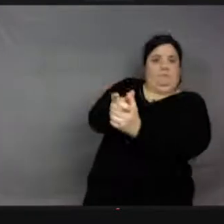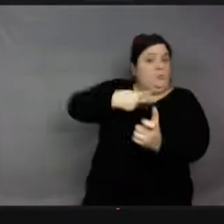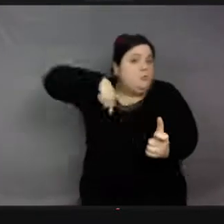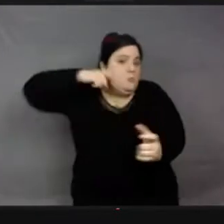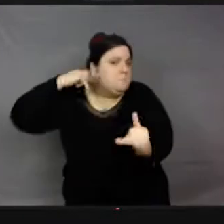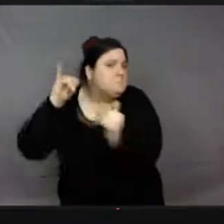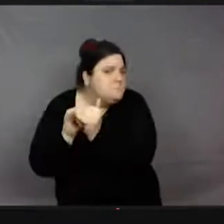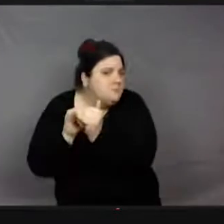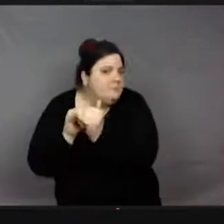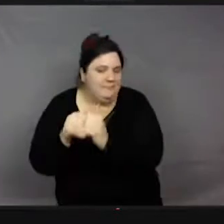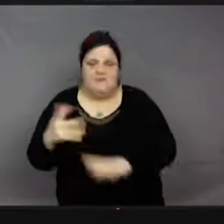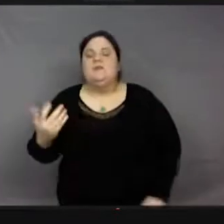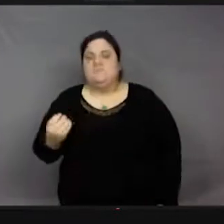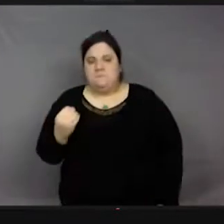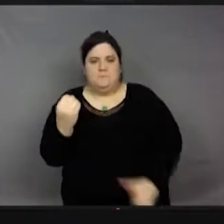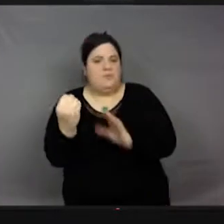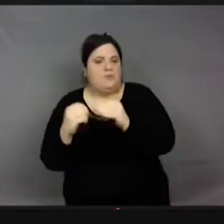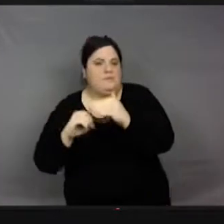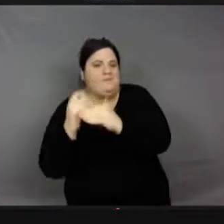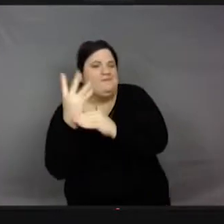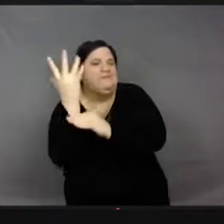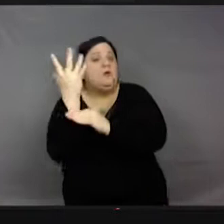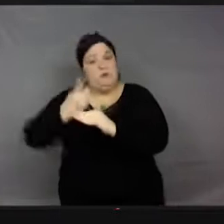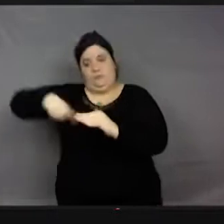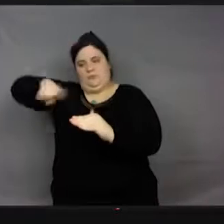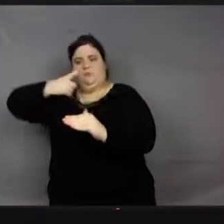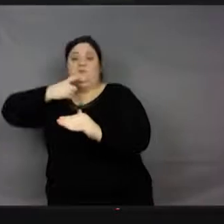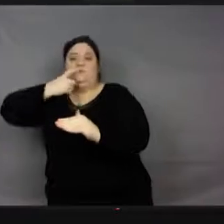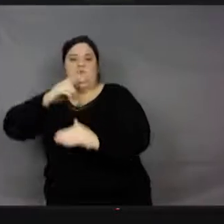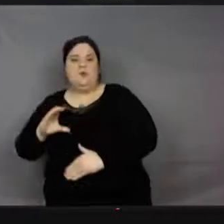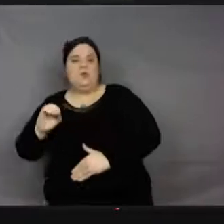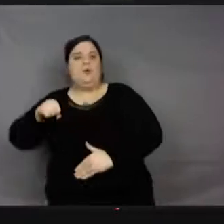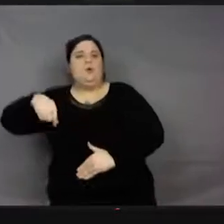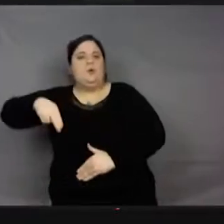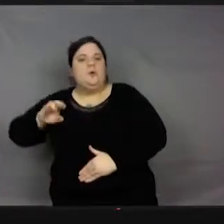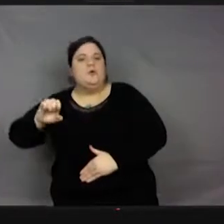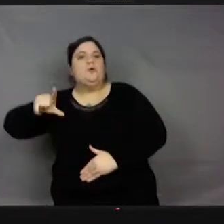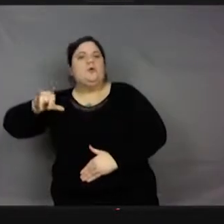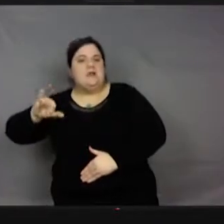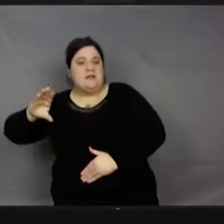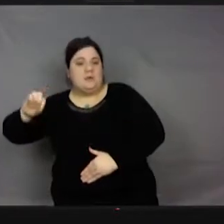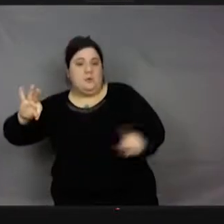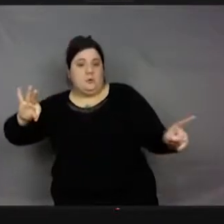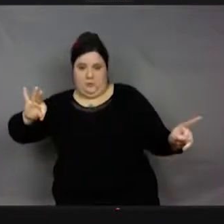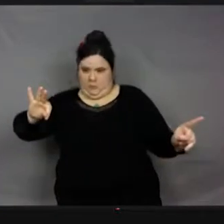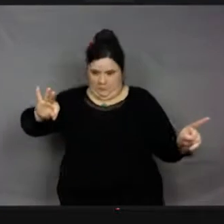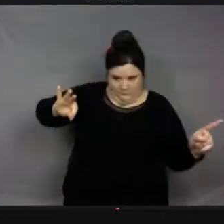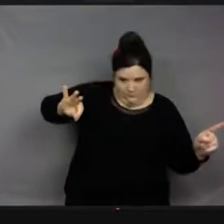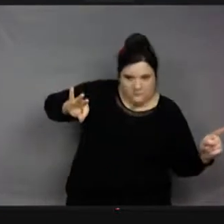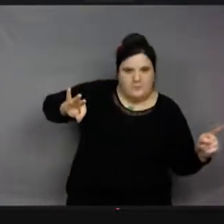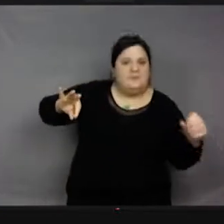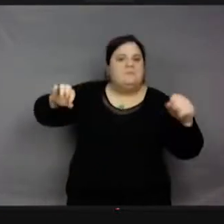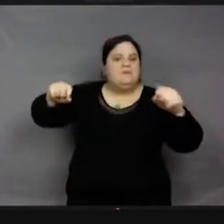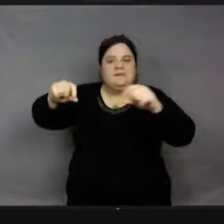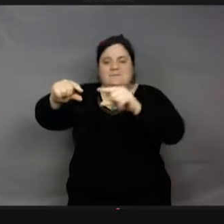ultraviolets. Et là, on pourrait dire, en quelque sorte, on a des flèches, mais souvent,'est des rayures comme ça qui vont indiquer